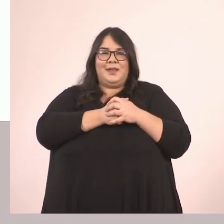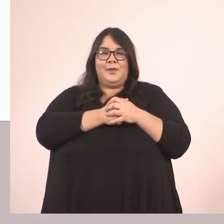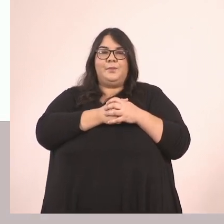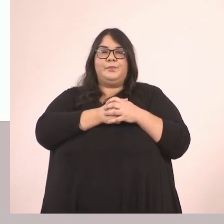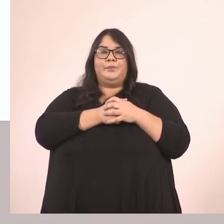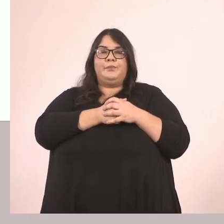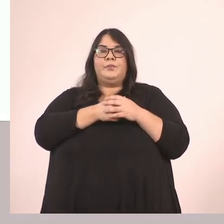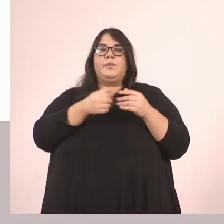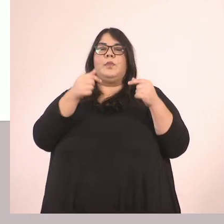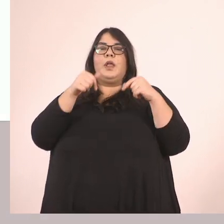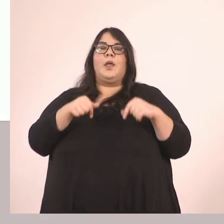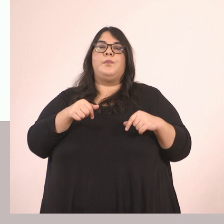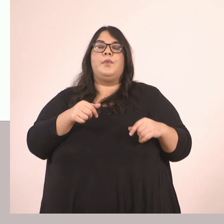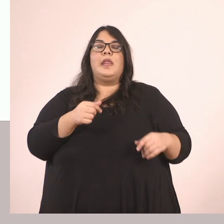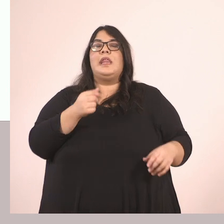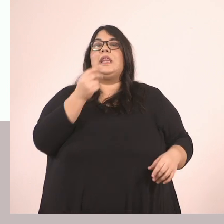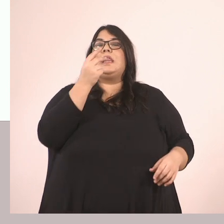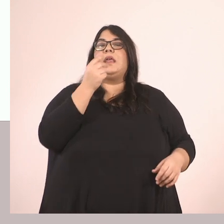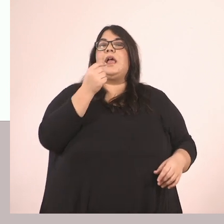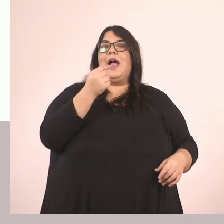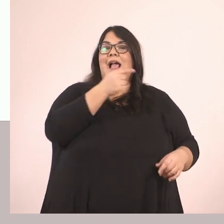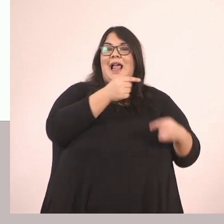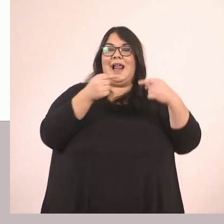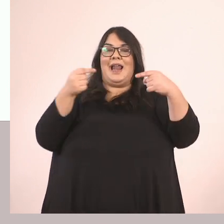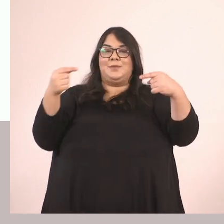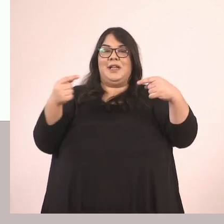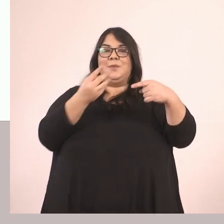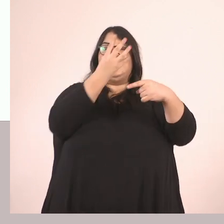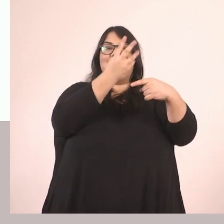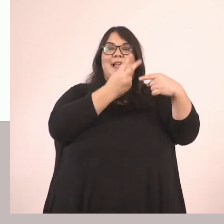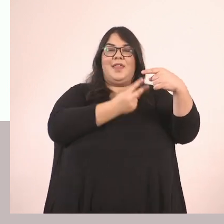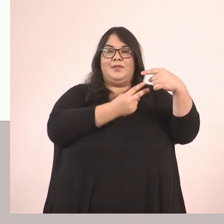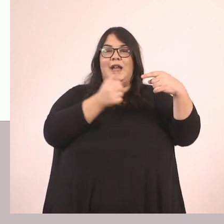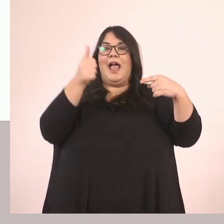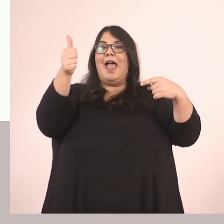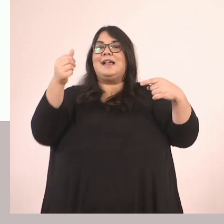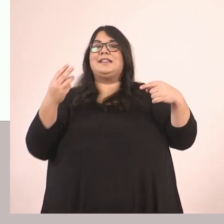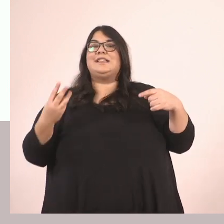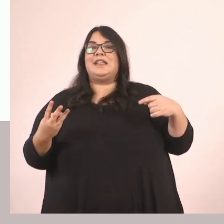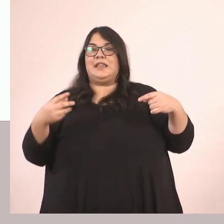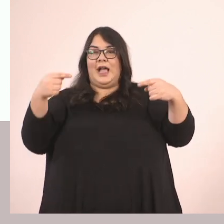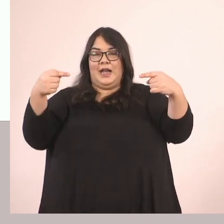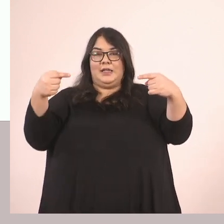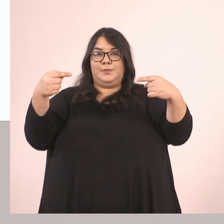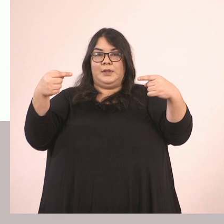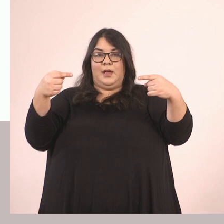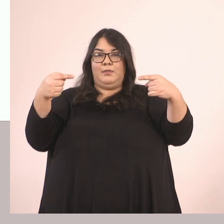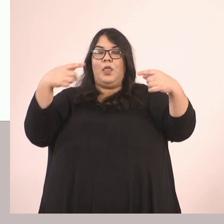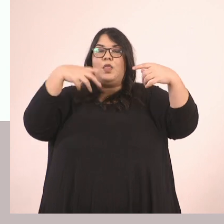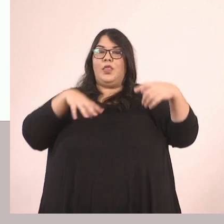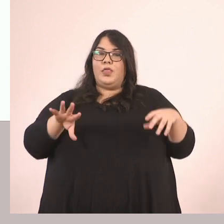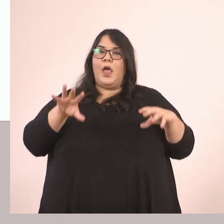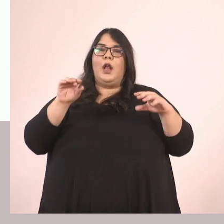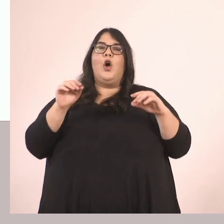Θα πάρουμε τώρα δύο κλάσματα που βλέπουμε εδώ Το 4 δεύτερα και το 6 τρίτα και θα προσπαθήσουμε